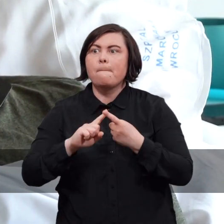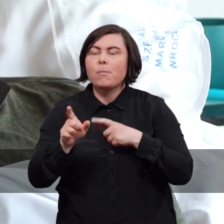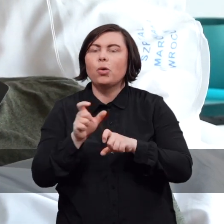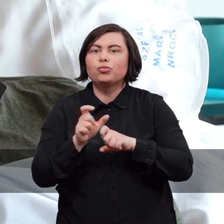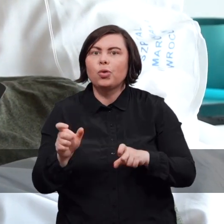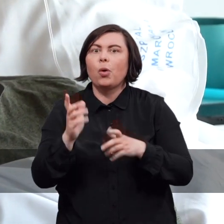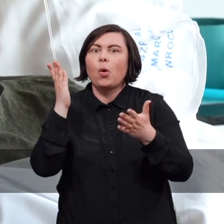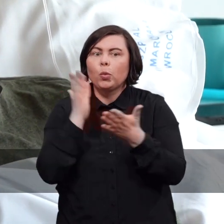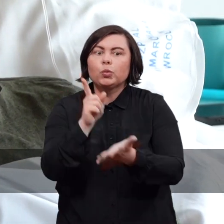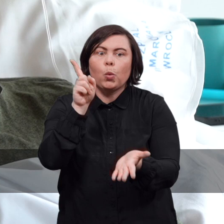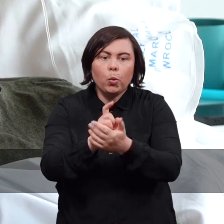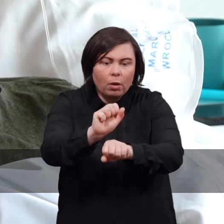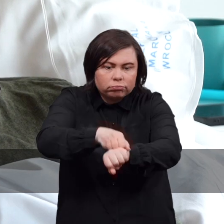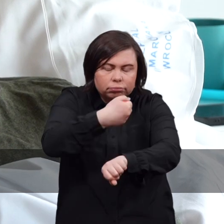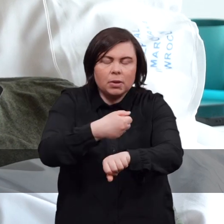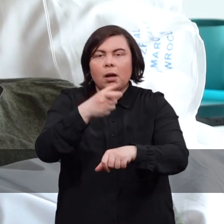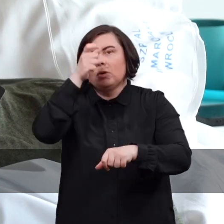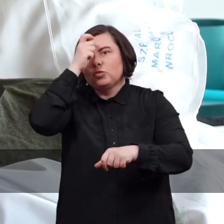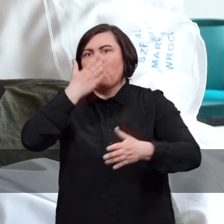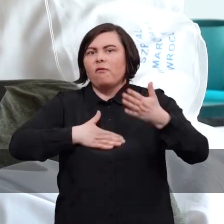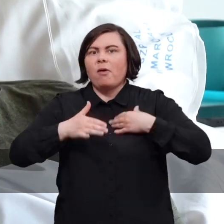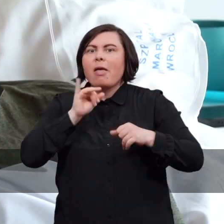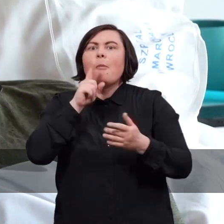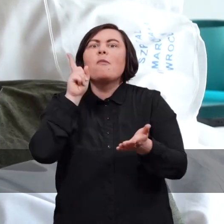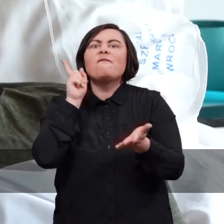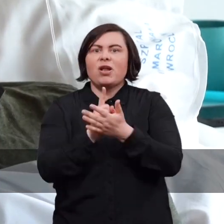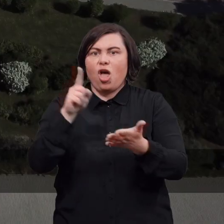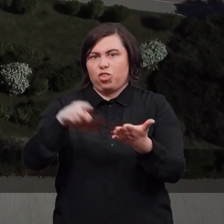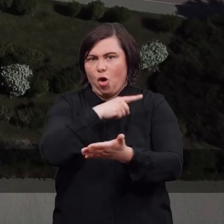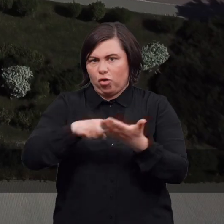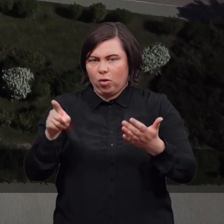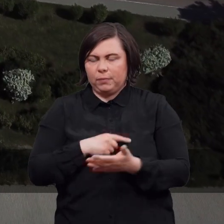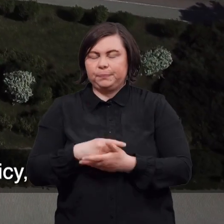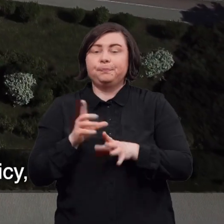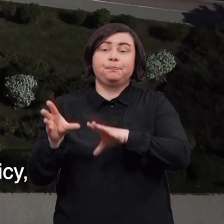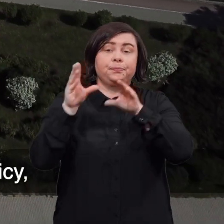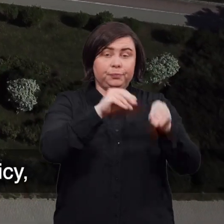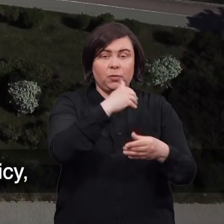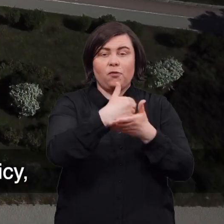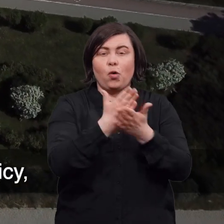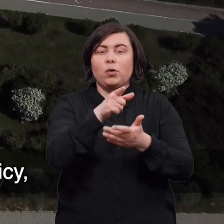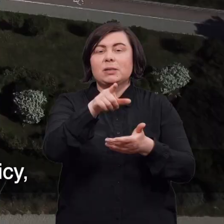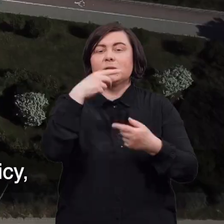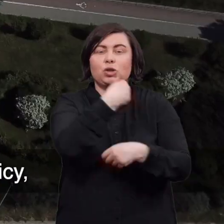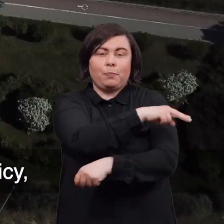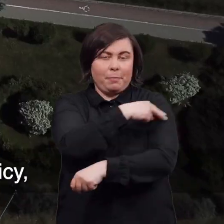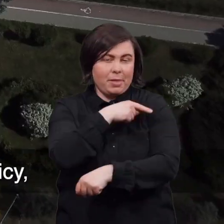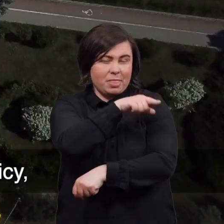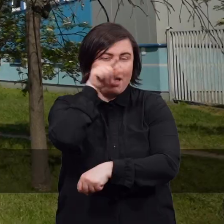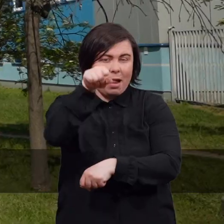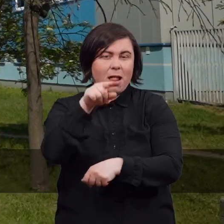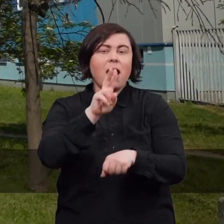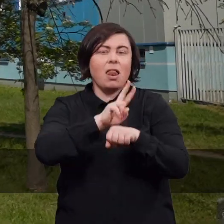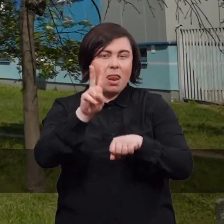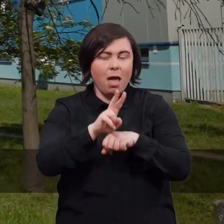a jak po jakimś czasie już przychodzi to założenie skarpetki, to człowiek cieszy się naprawdę, jakby w totka wygrał. Przenosimy się do Wojewódzkiego Szpitala Specjalistycznego w